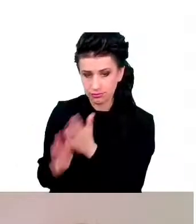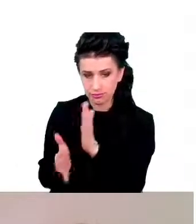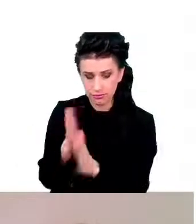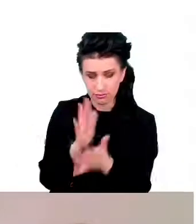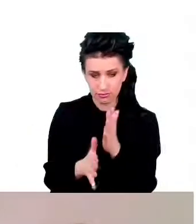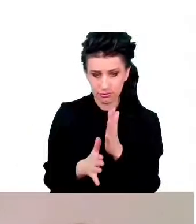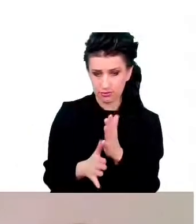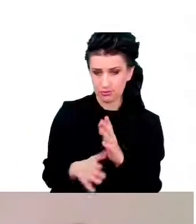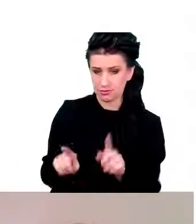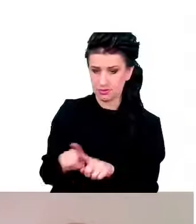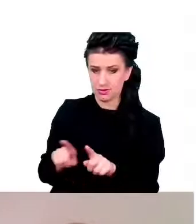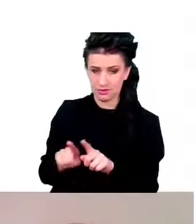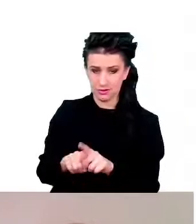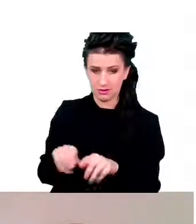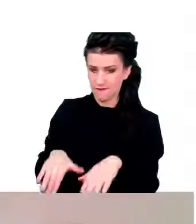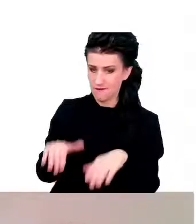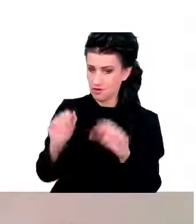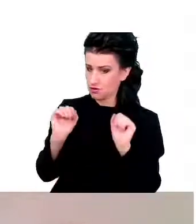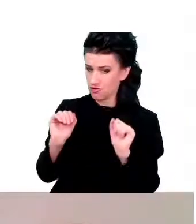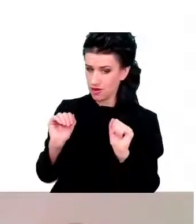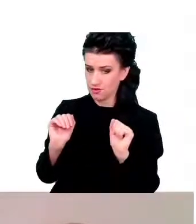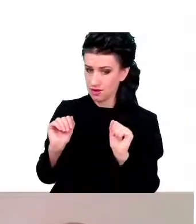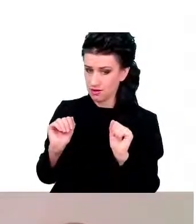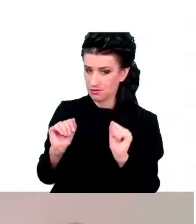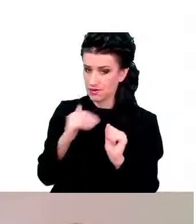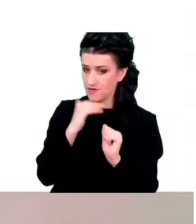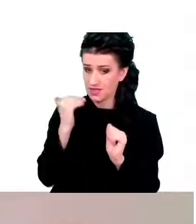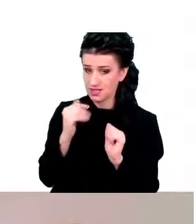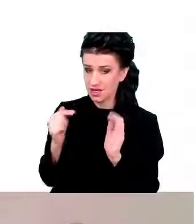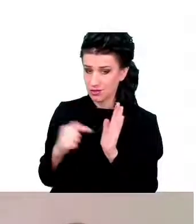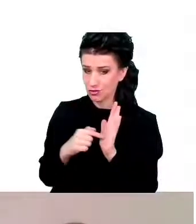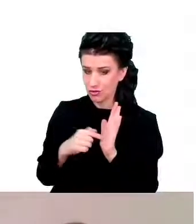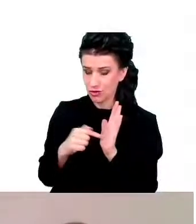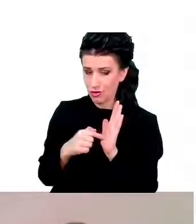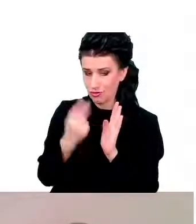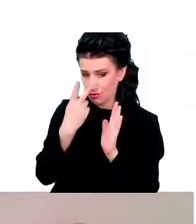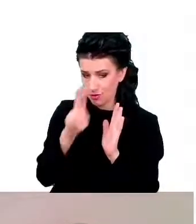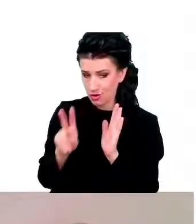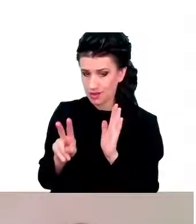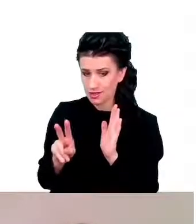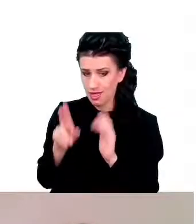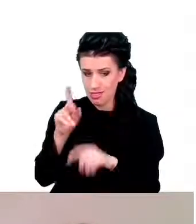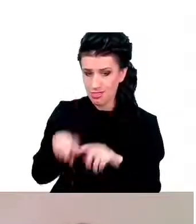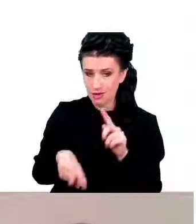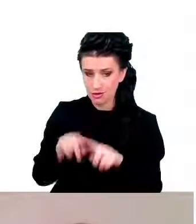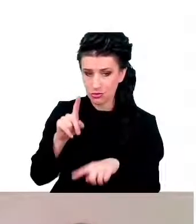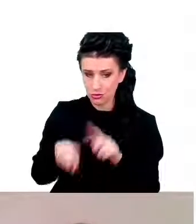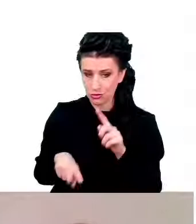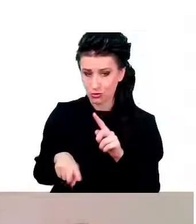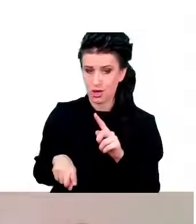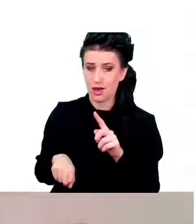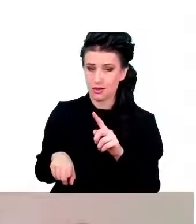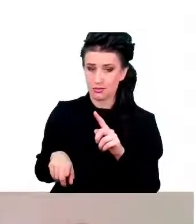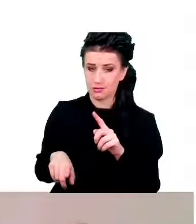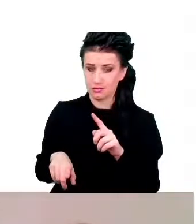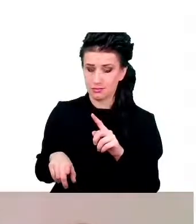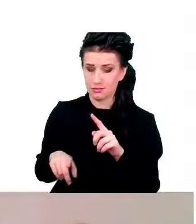została włączona, to wystarczyło do tego, żeby samorzutnie natura zdewastowała właściwie